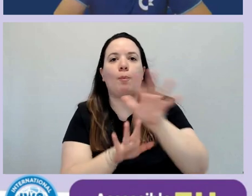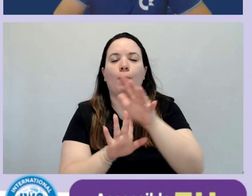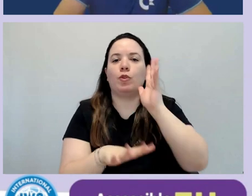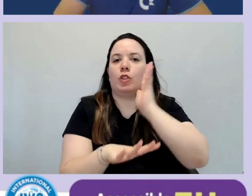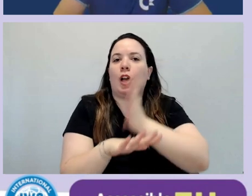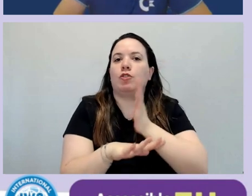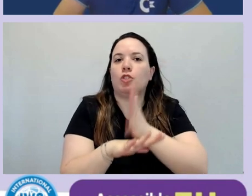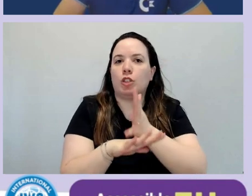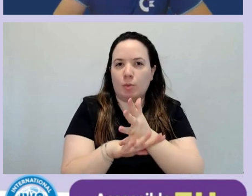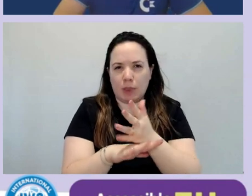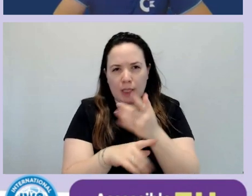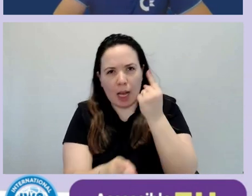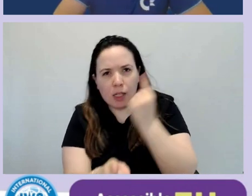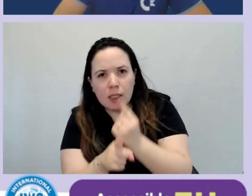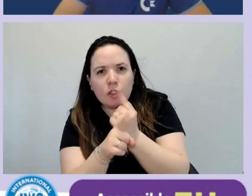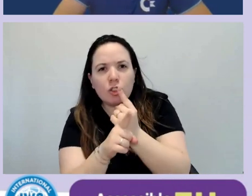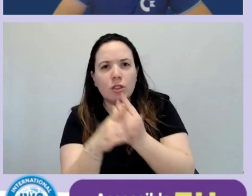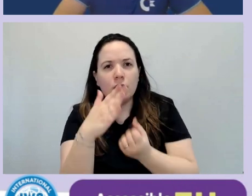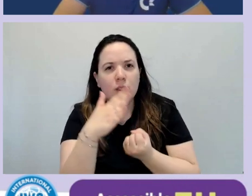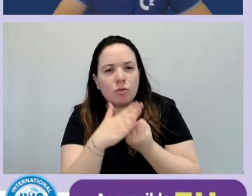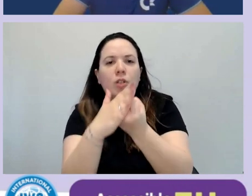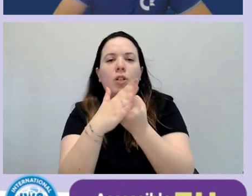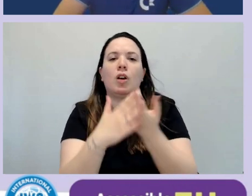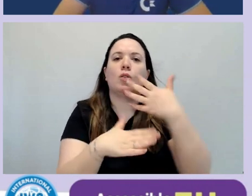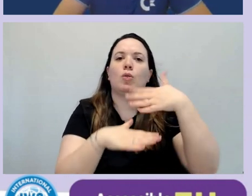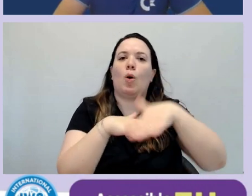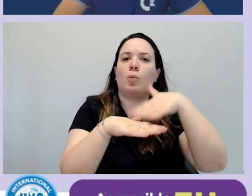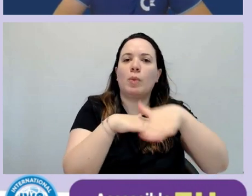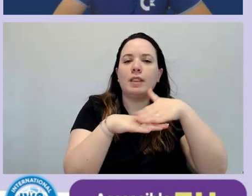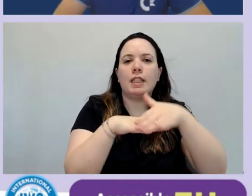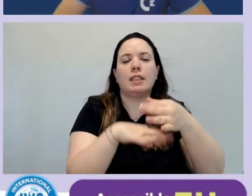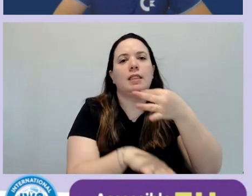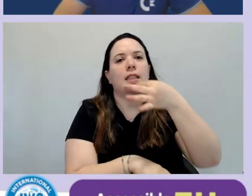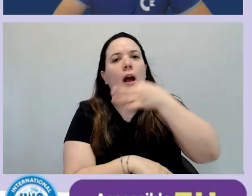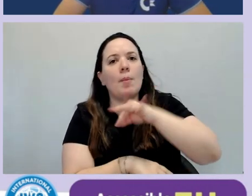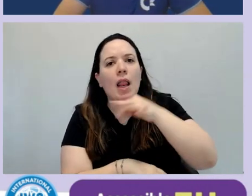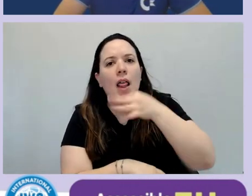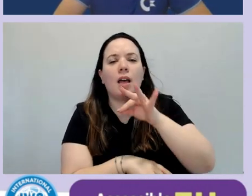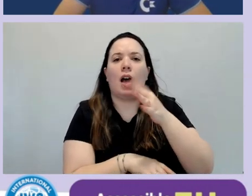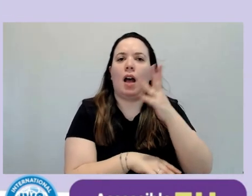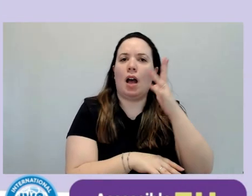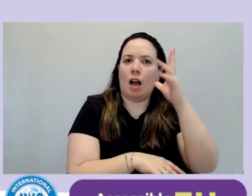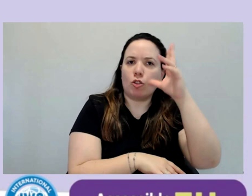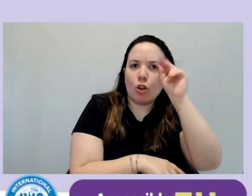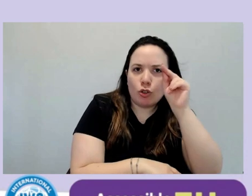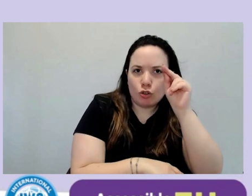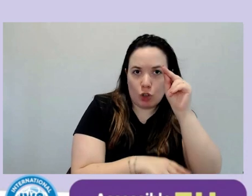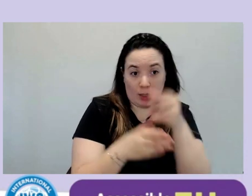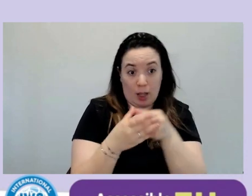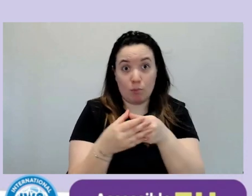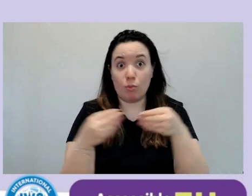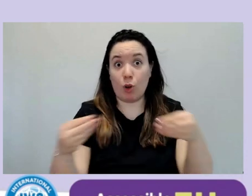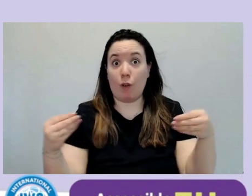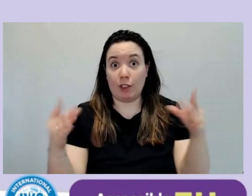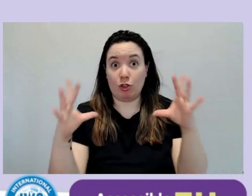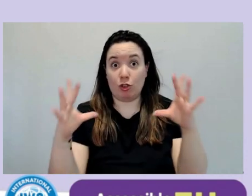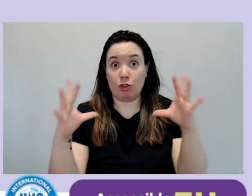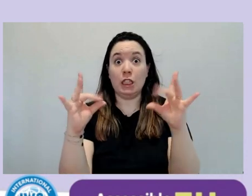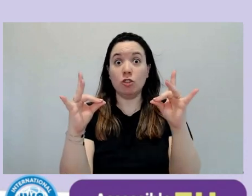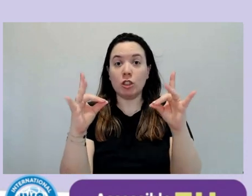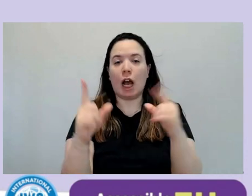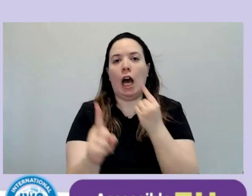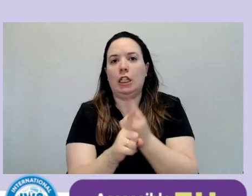le competenze, le abilità e le conoscenze che devono avere i professionisti che operano nel digitale